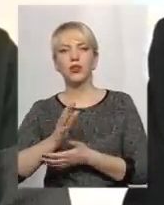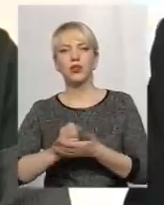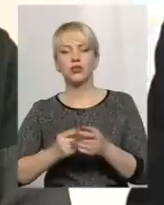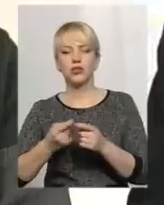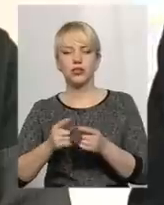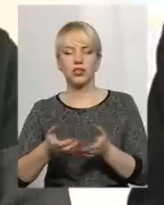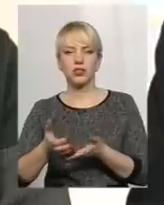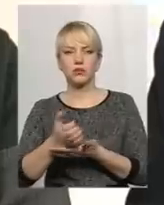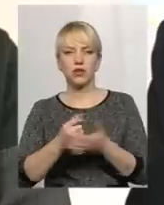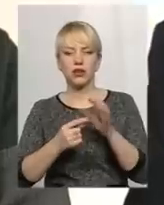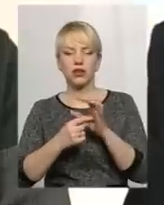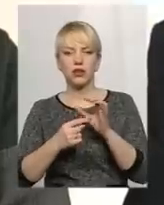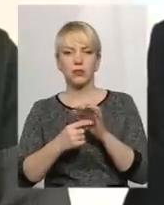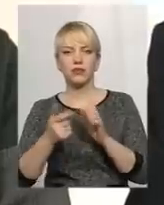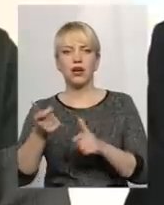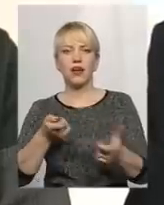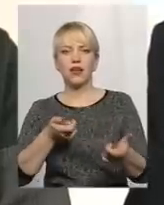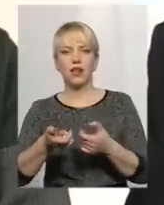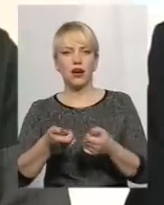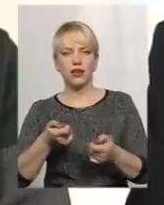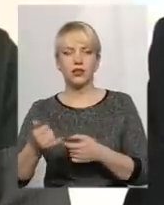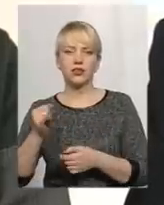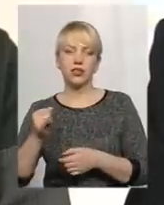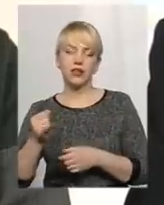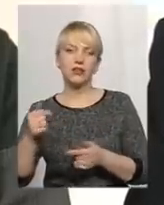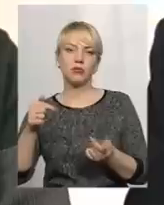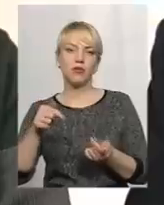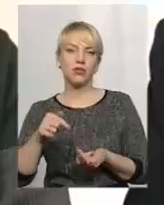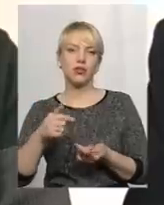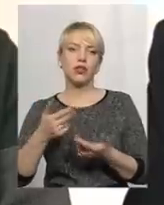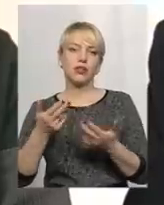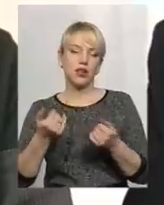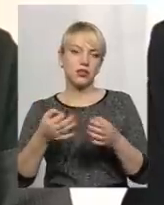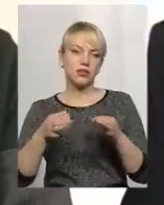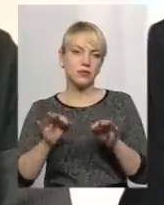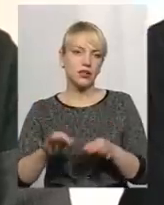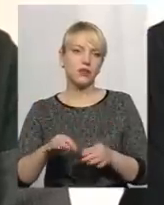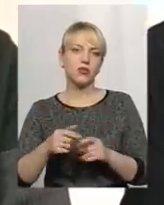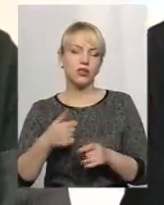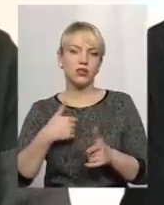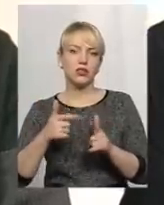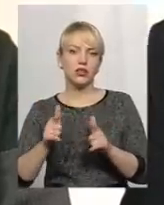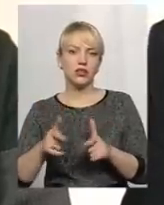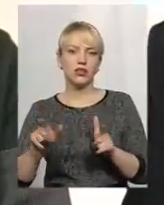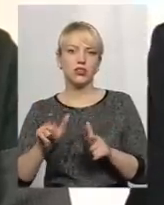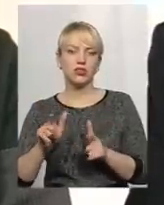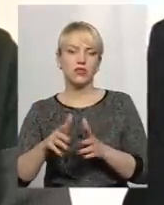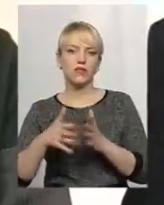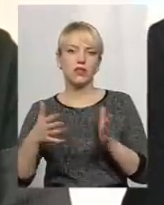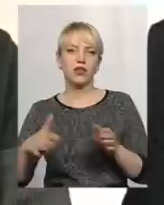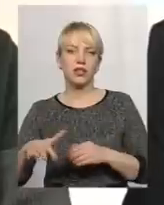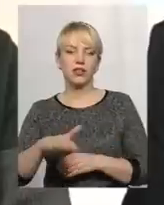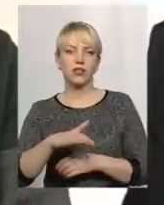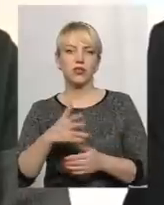збирання грібів, і ягід, і відповідно, звичайно, я згідний, що велика територія.